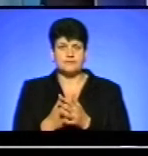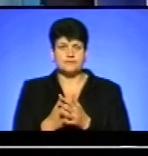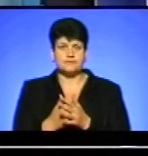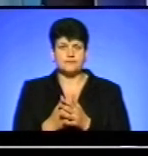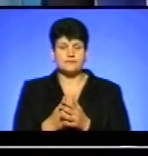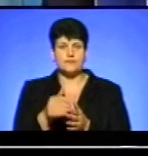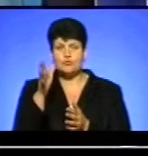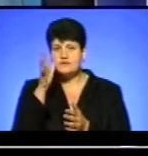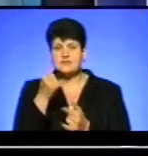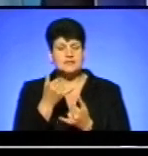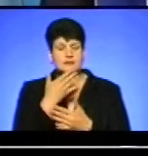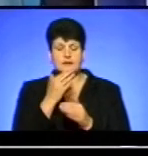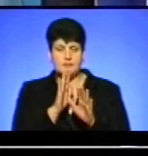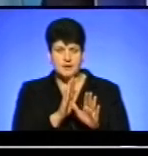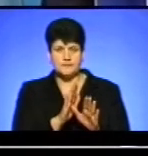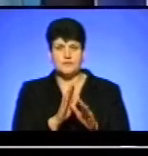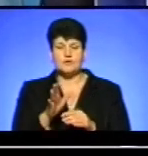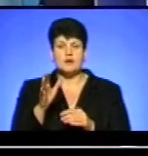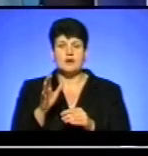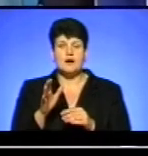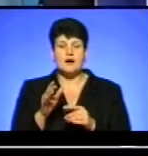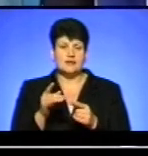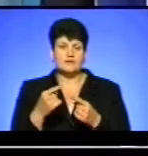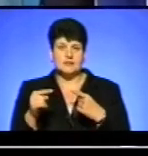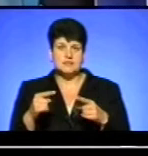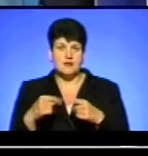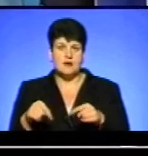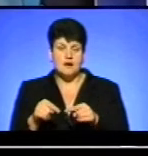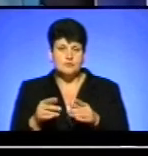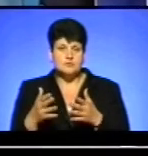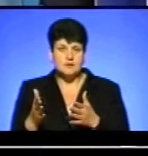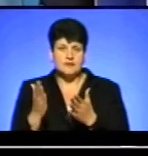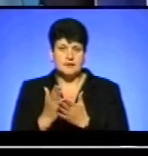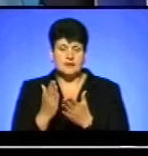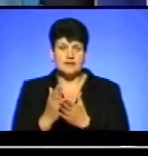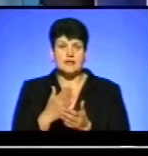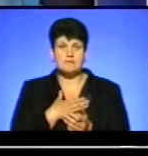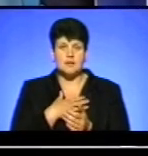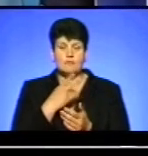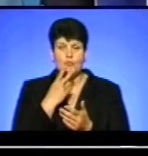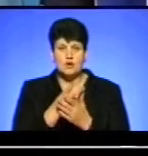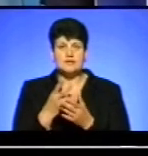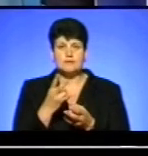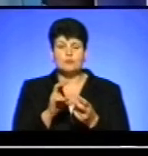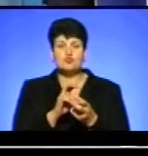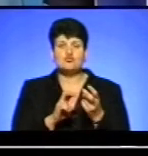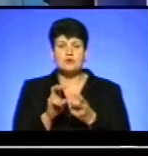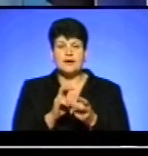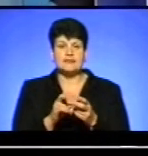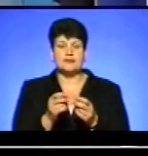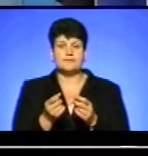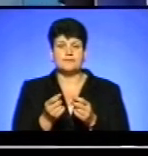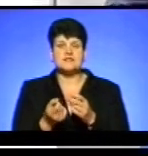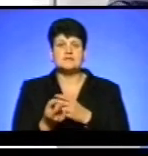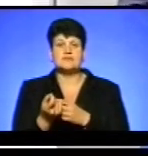немає на даний час. В але я говорю про всі галузі на максимально можливий термін. Хоча, на мій погляд, варто би шукати дійсно джерела покриття